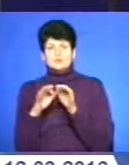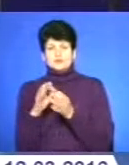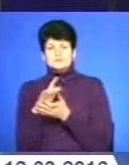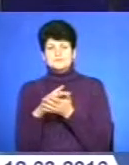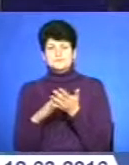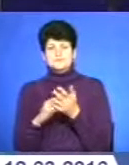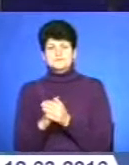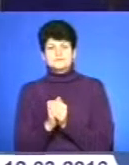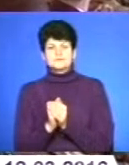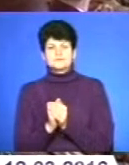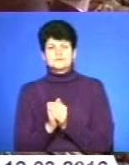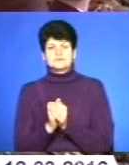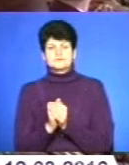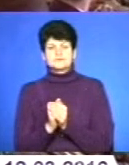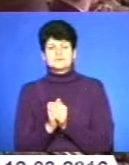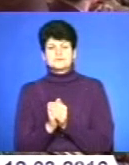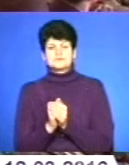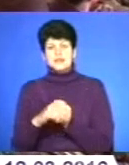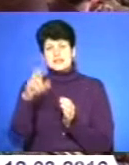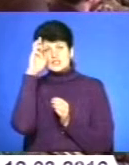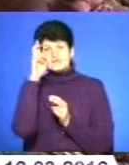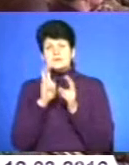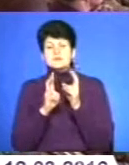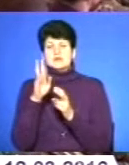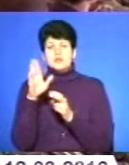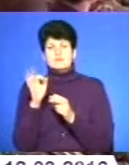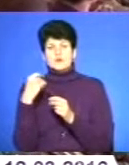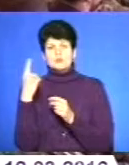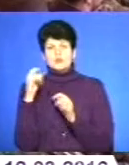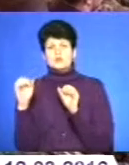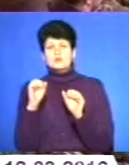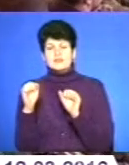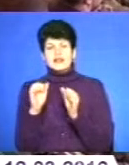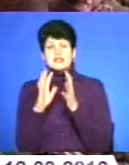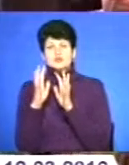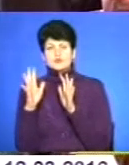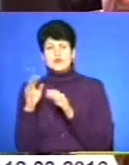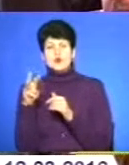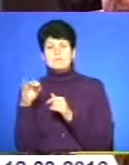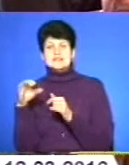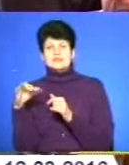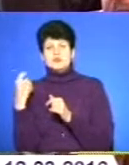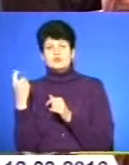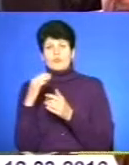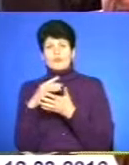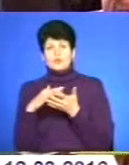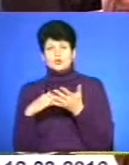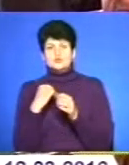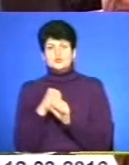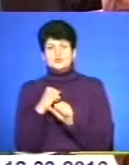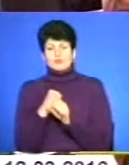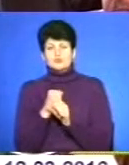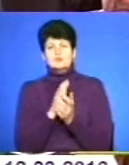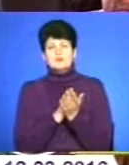сюжеті Ірини Ситай. Державні підприємства обласного управління лісового та мисливського господарства продовжують роботу,